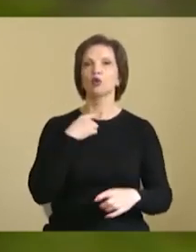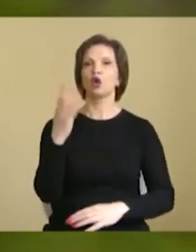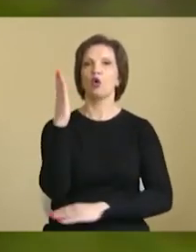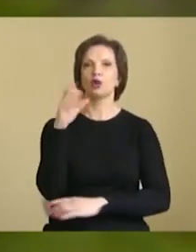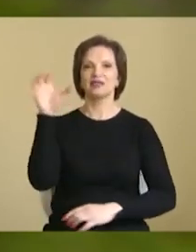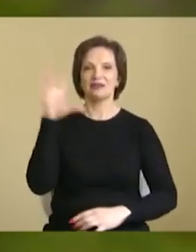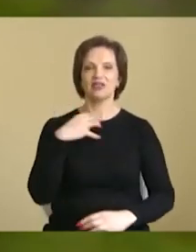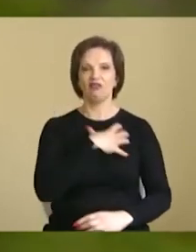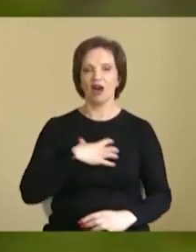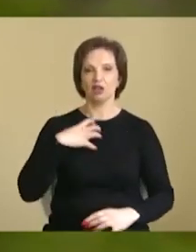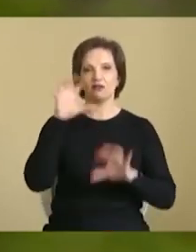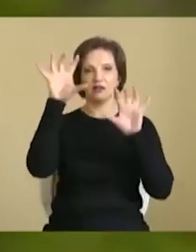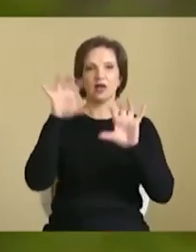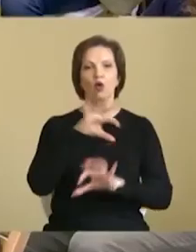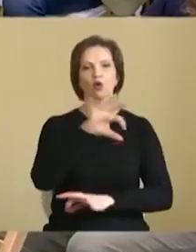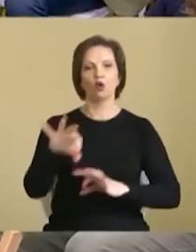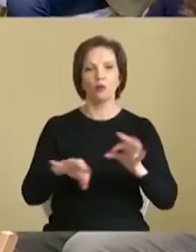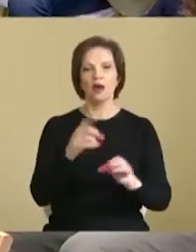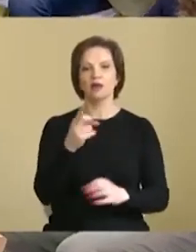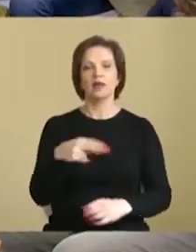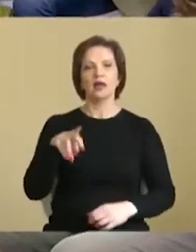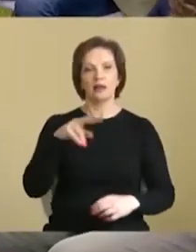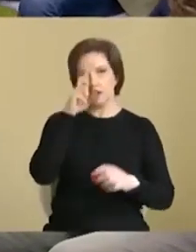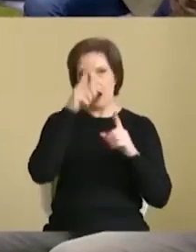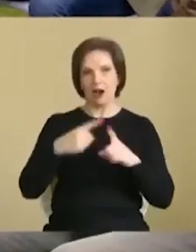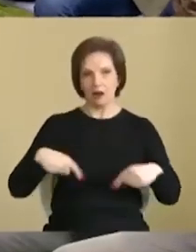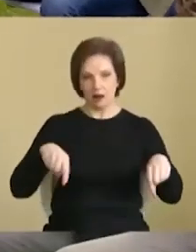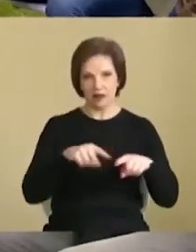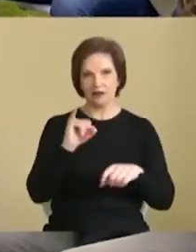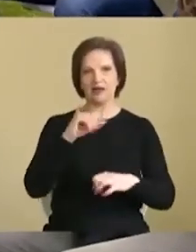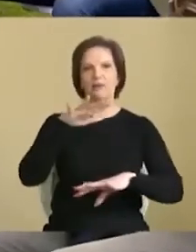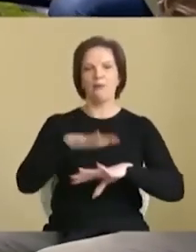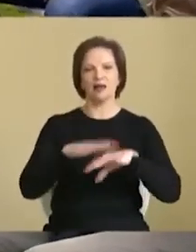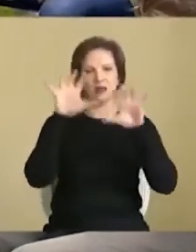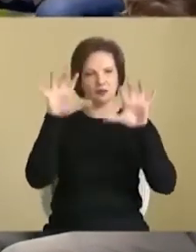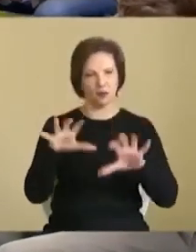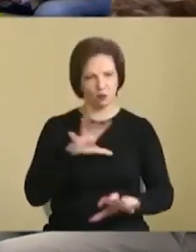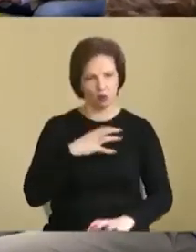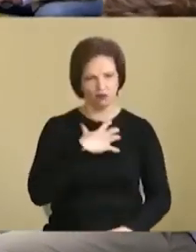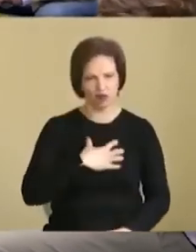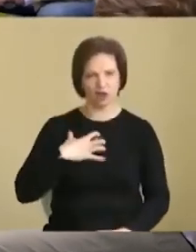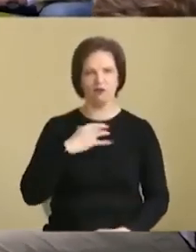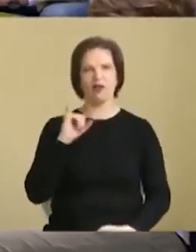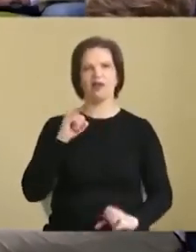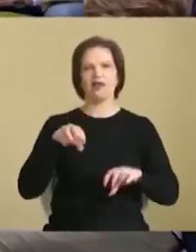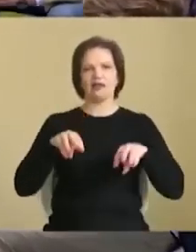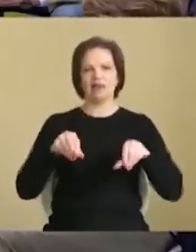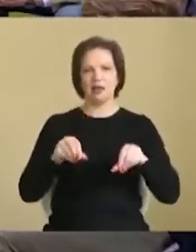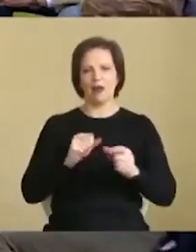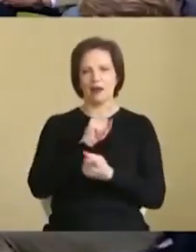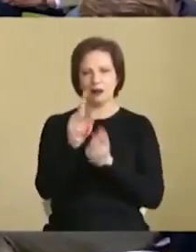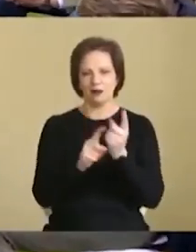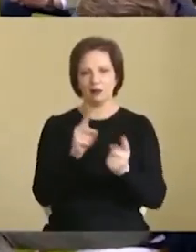законопроекти для країни. І банківський закон зараз був дуже важливий, і земельна реформа, і імпічмент